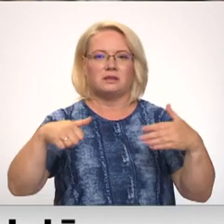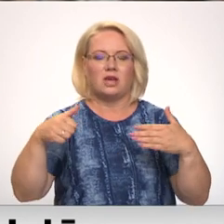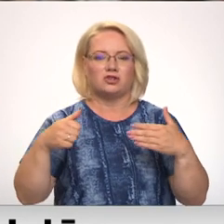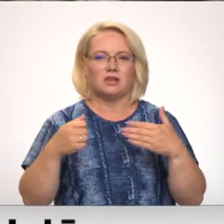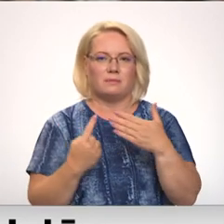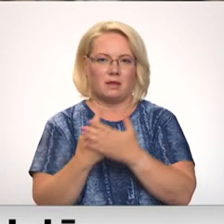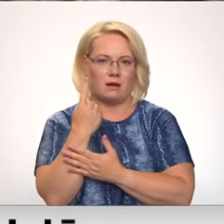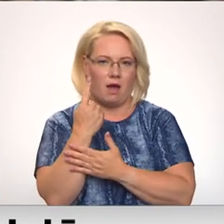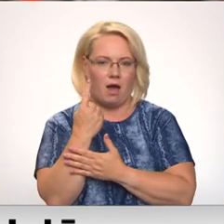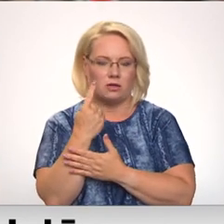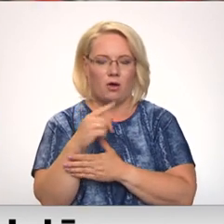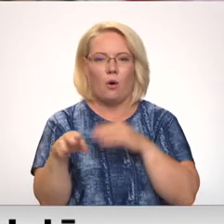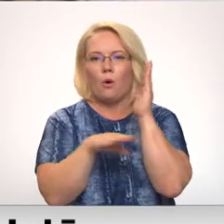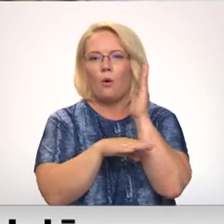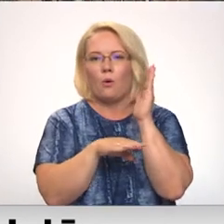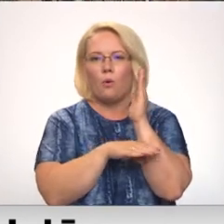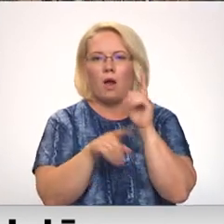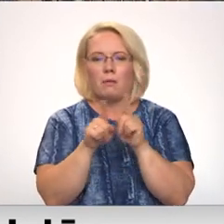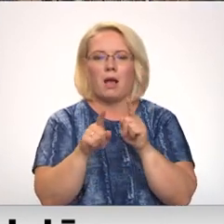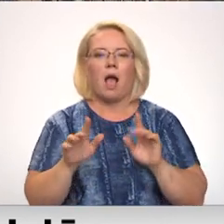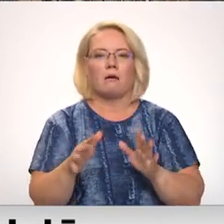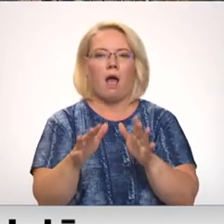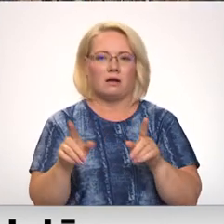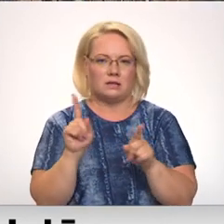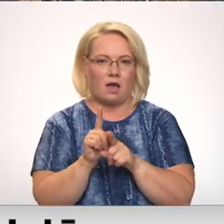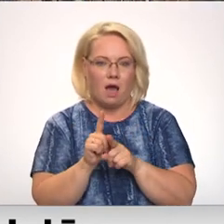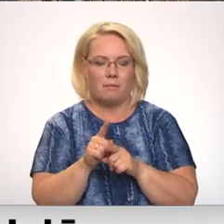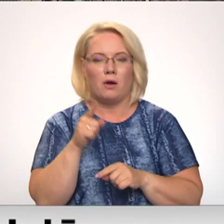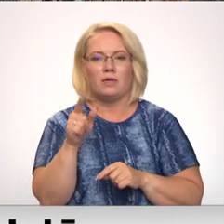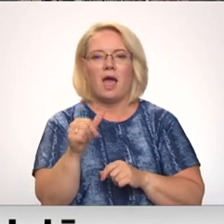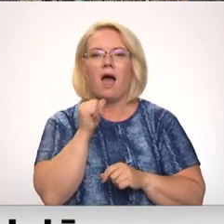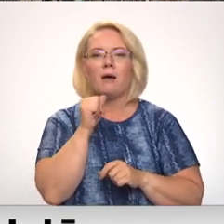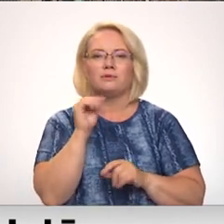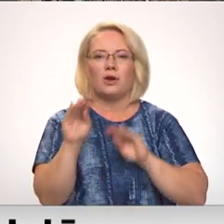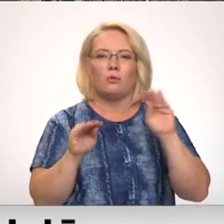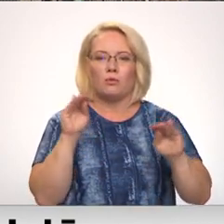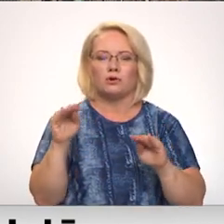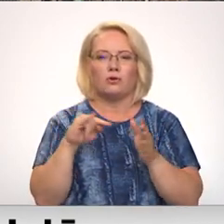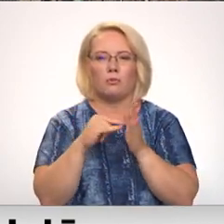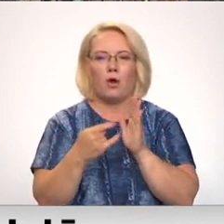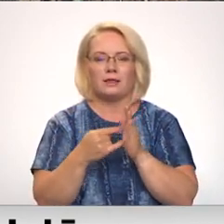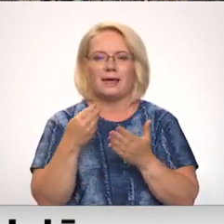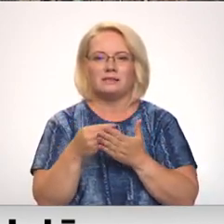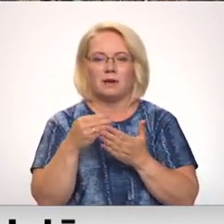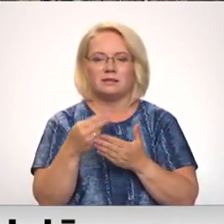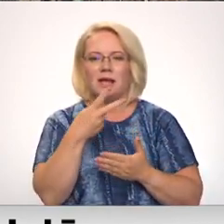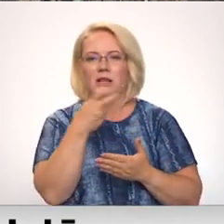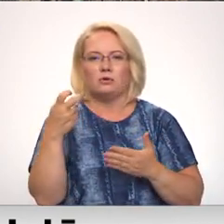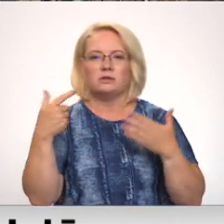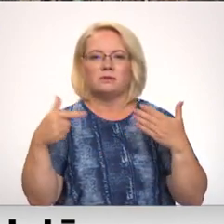virsmas. Kokiem ir kā mirkaļu krāstī. Kupējās apzaļumošanas projekta izmaksas ir aptuveni 270